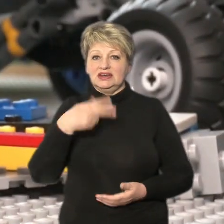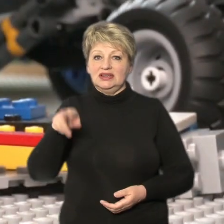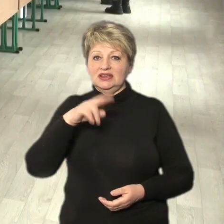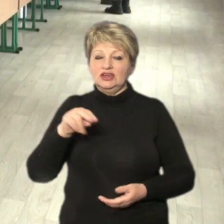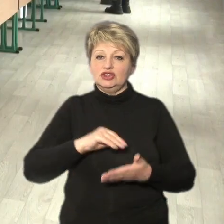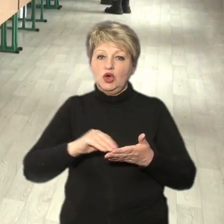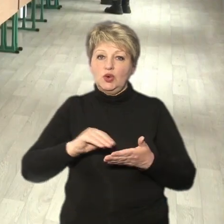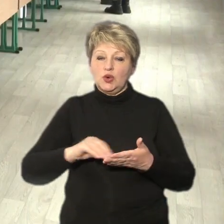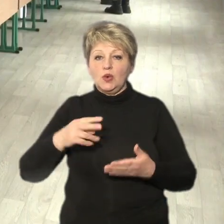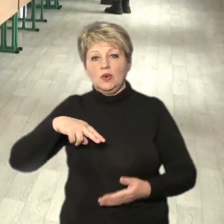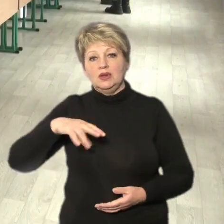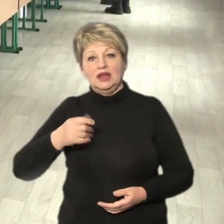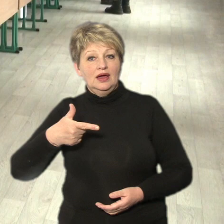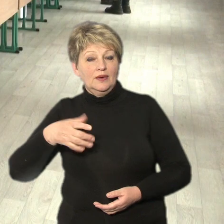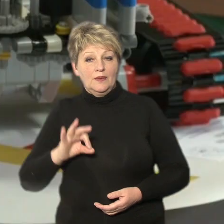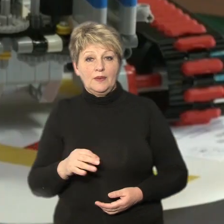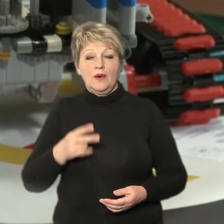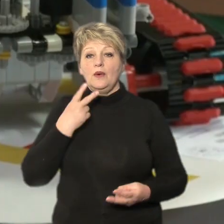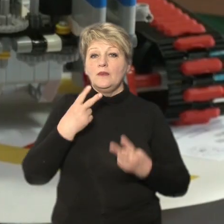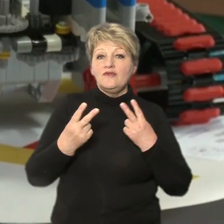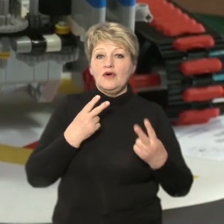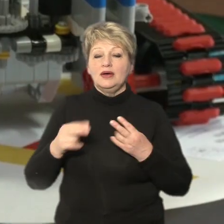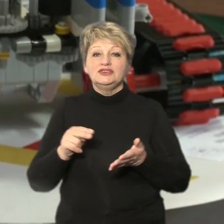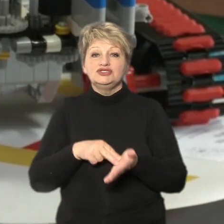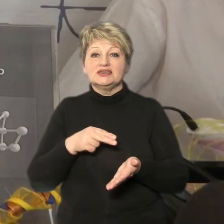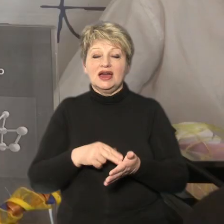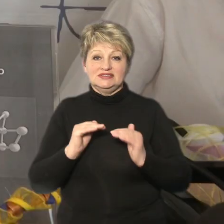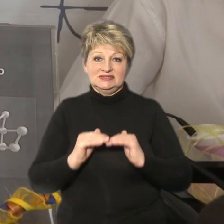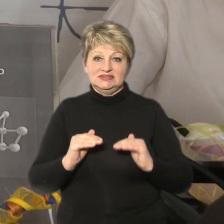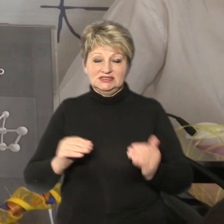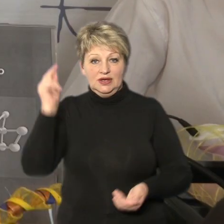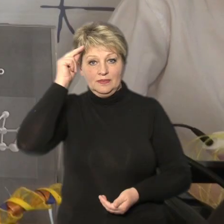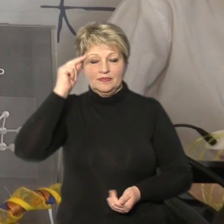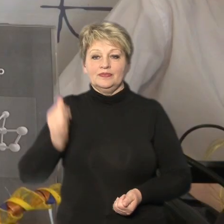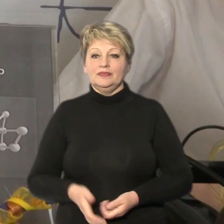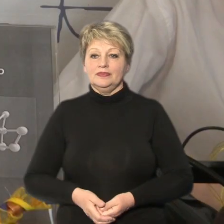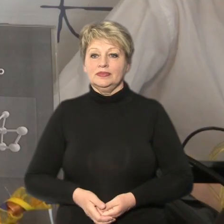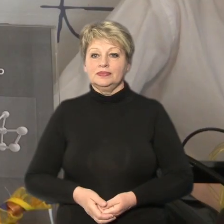з лего. Обабіч коридору гімназії – виноходи черкаських школярів. Включаю,